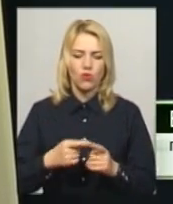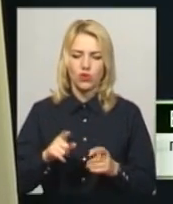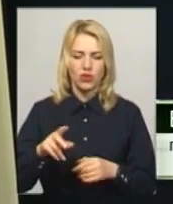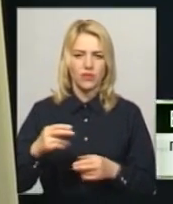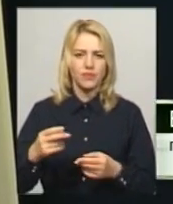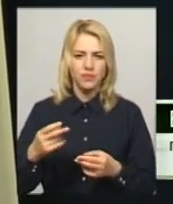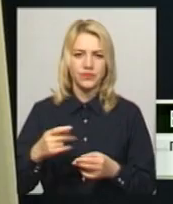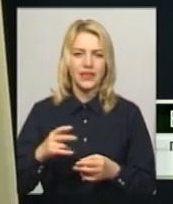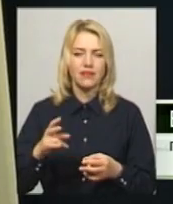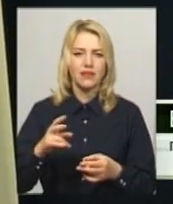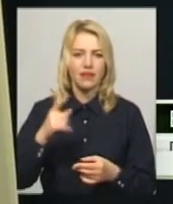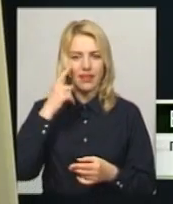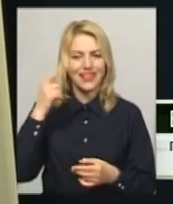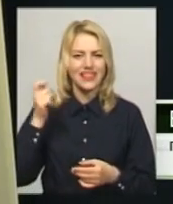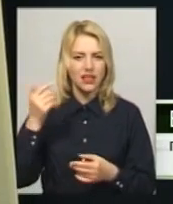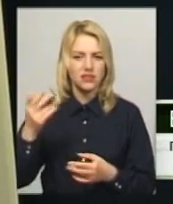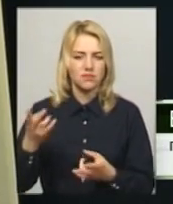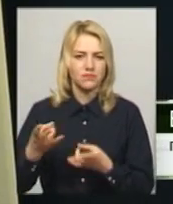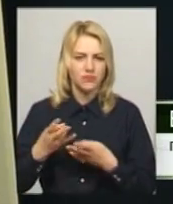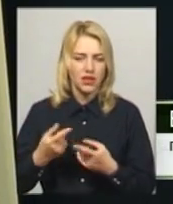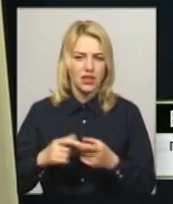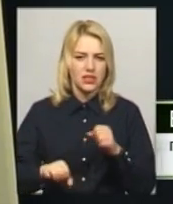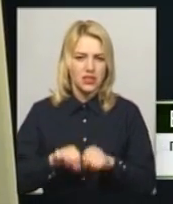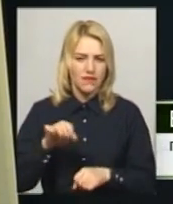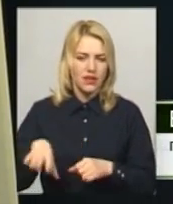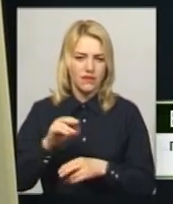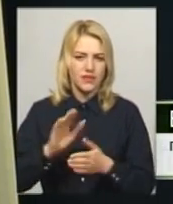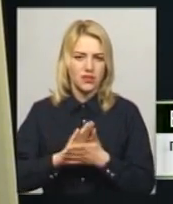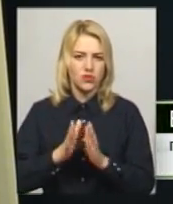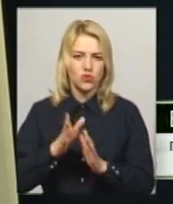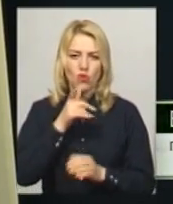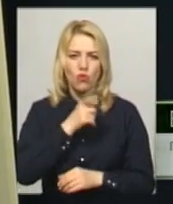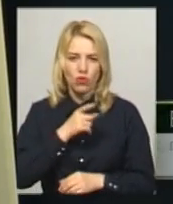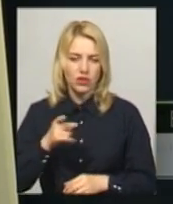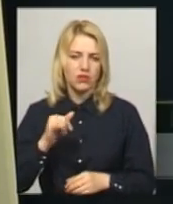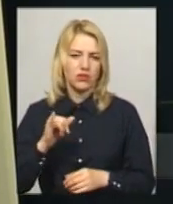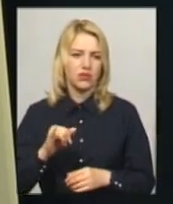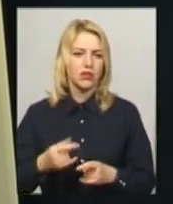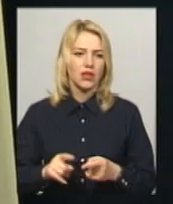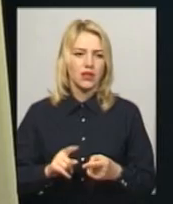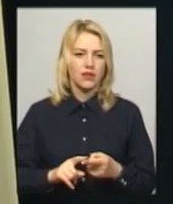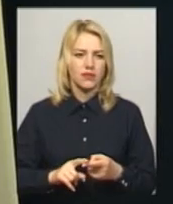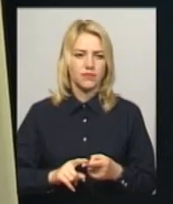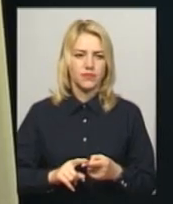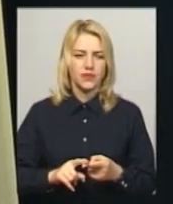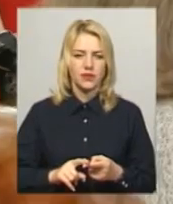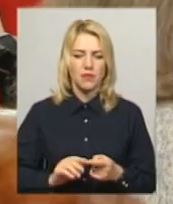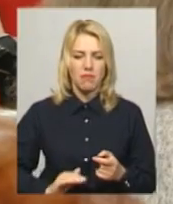і сьогодні розглядається розірвання контракту між Міжнародним банком і виконавцем робіт.